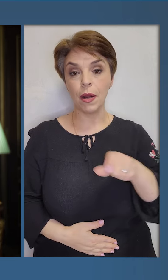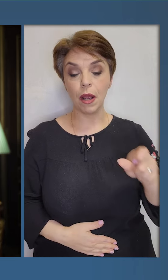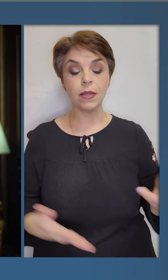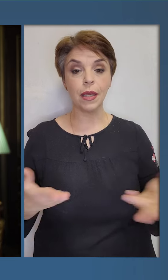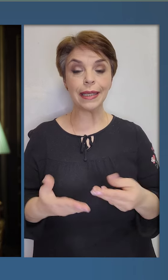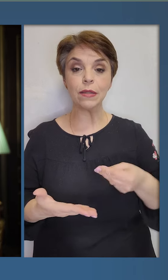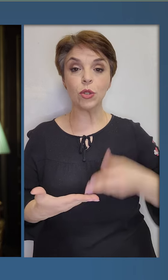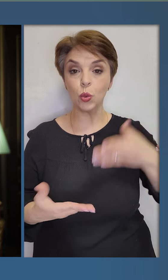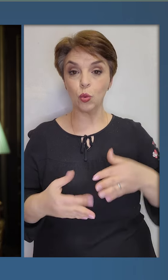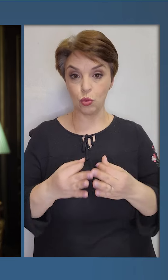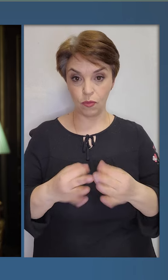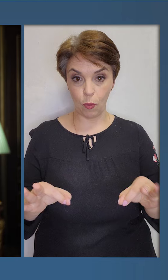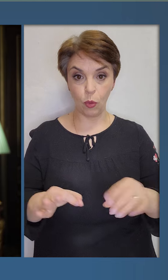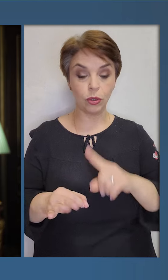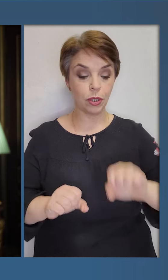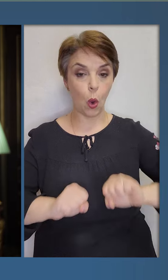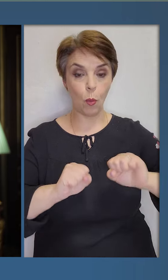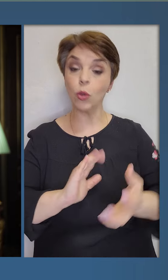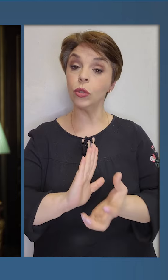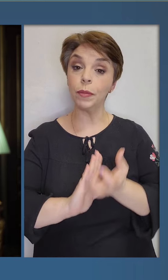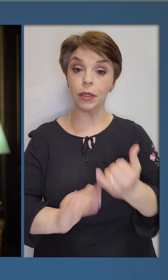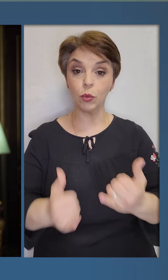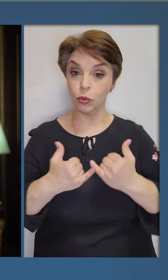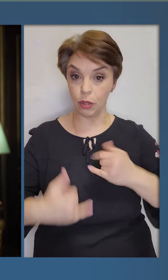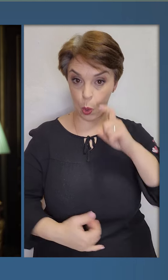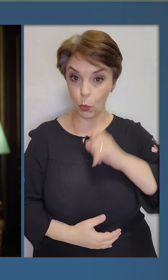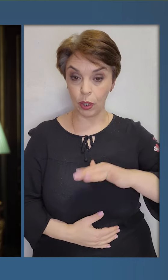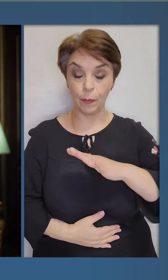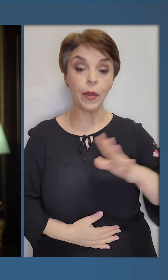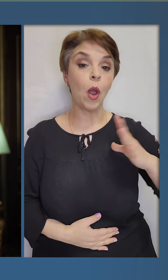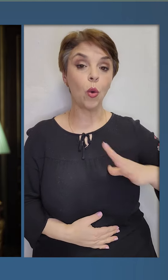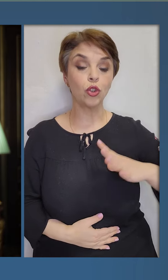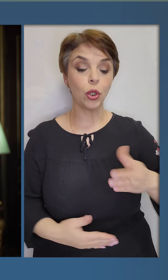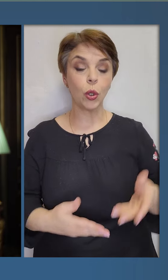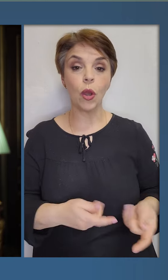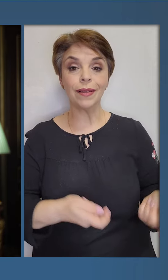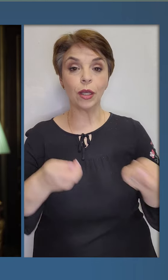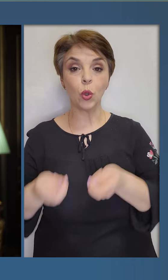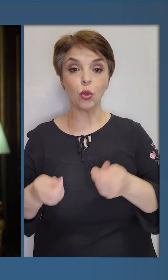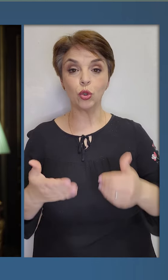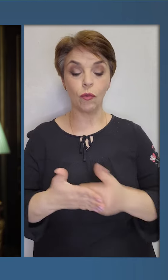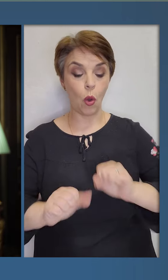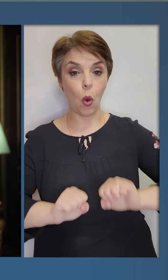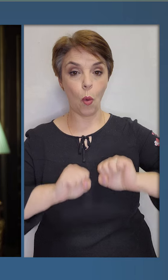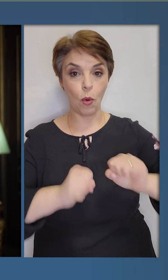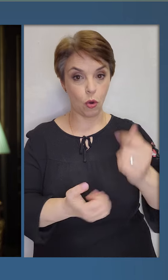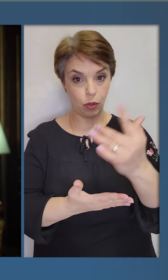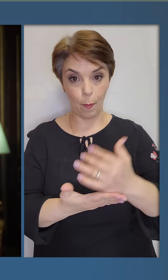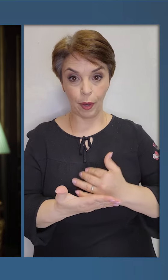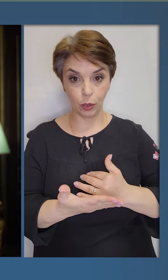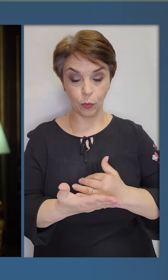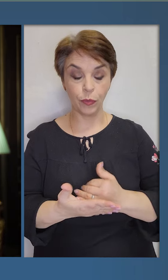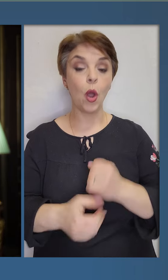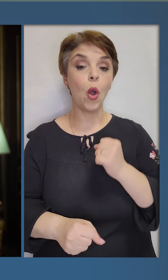американцям, які цінують свободу, за оборонну підтримку для України. Очікую надходження нового оборонного